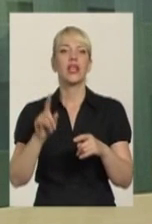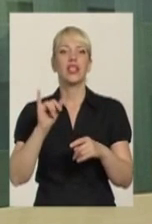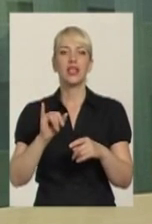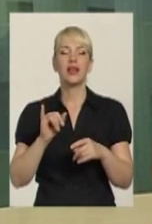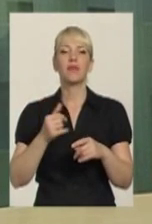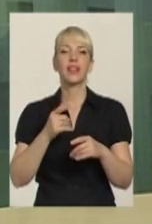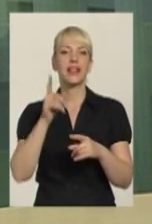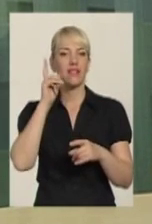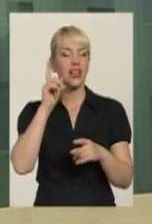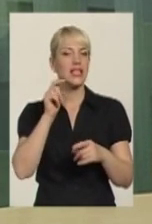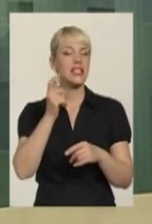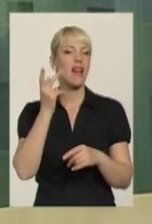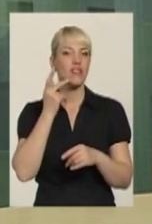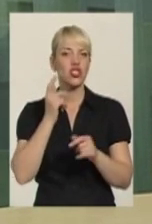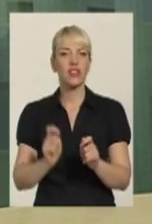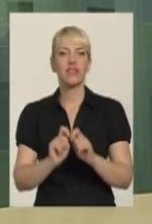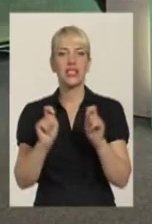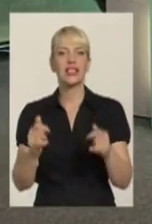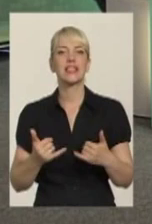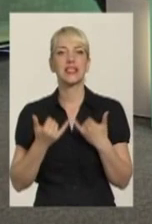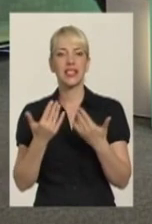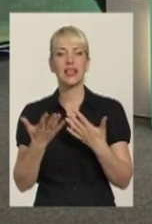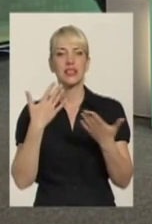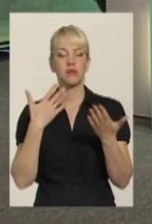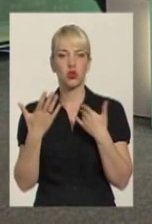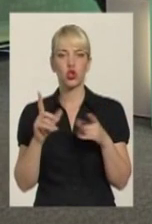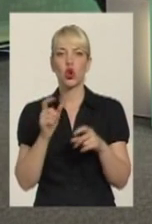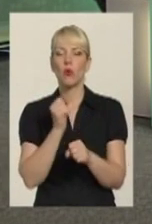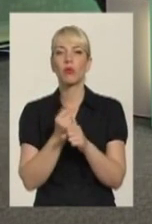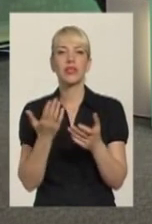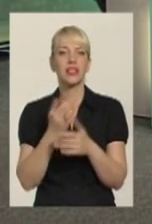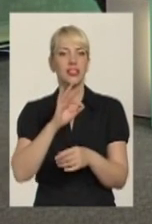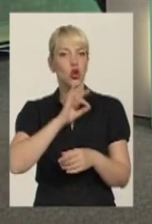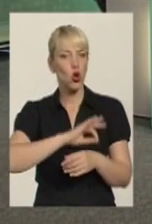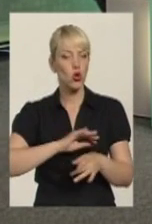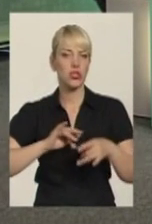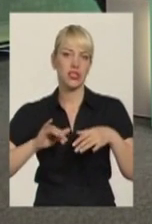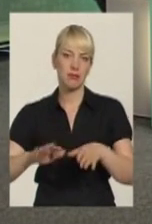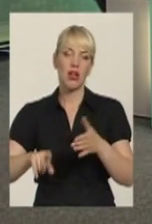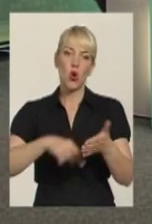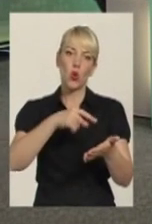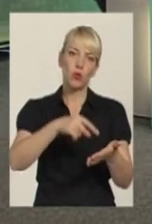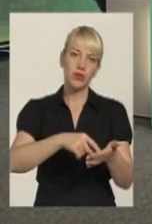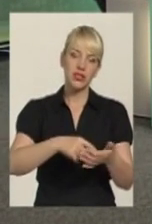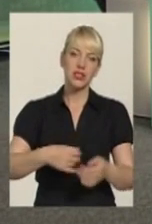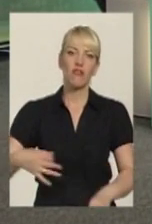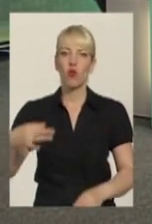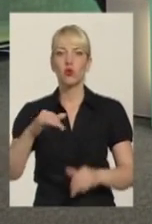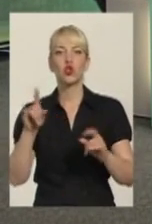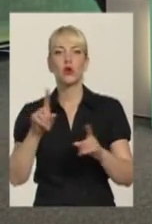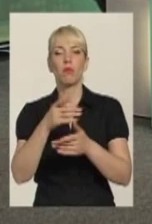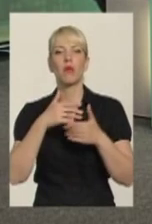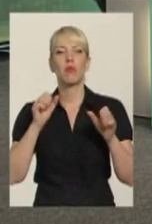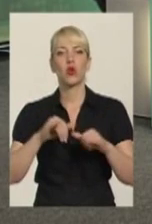відкрита для спілкування, для того, щоб робити якісь корисні справи в місті, в області, для того, щоб ми могли розбудовувати.